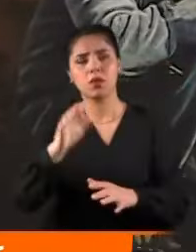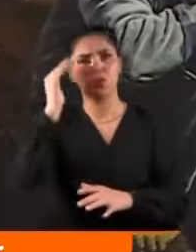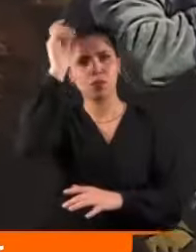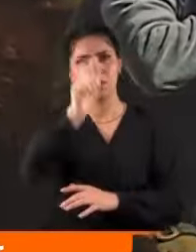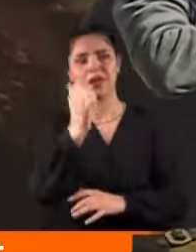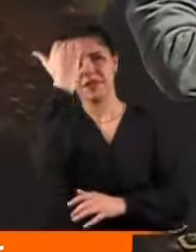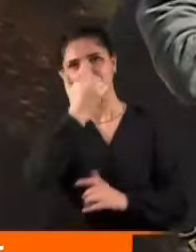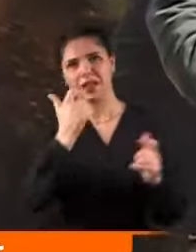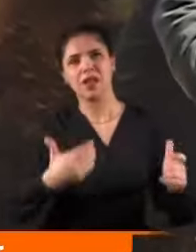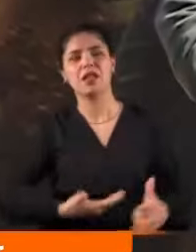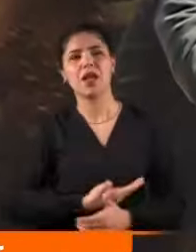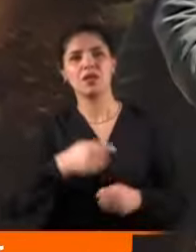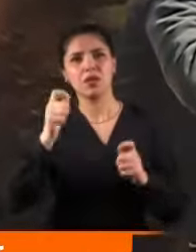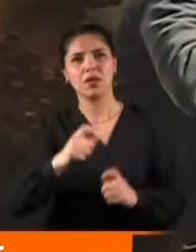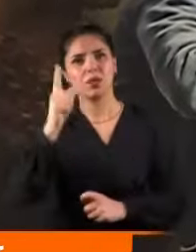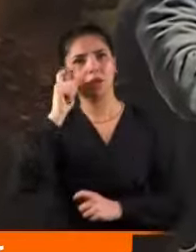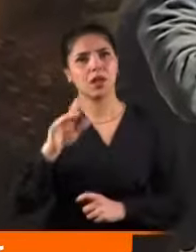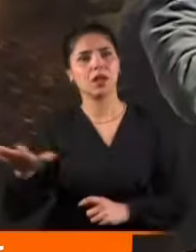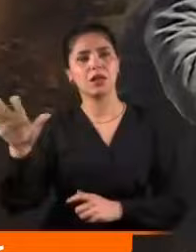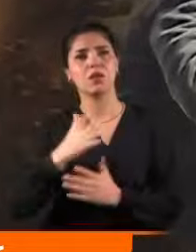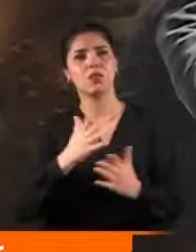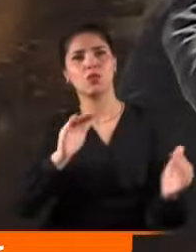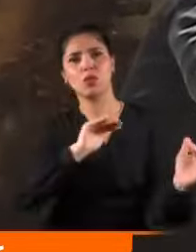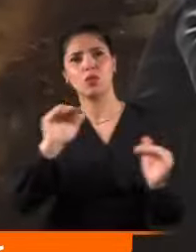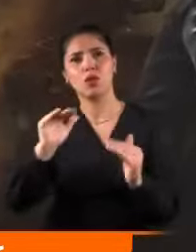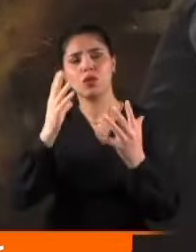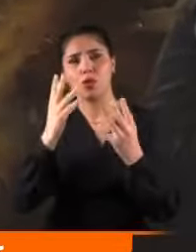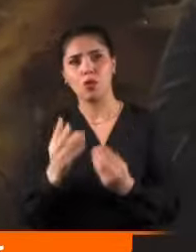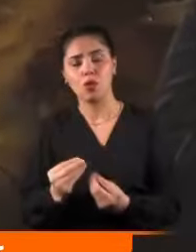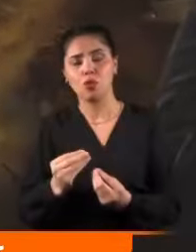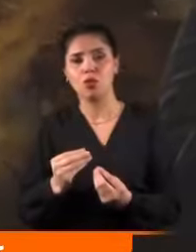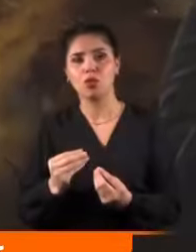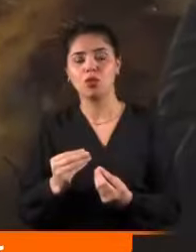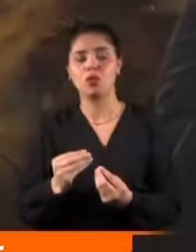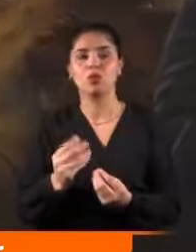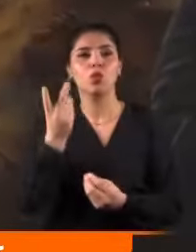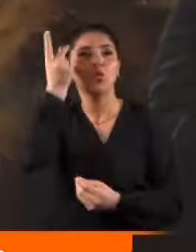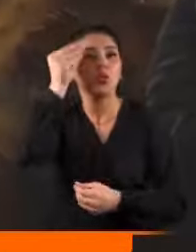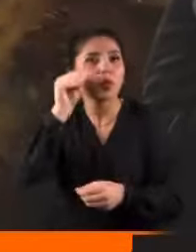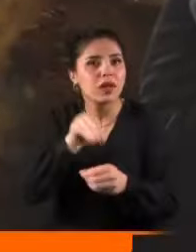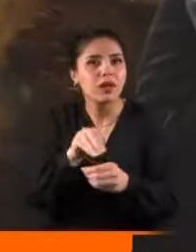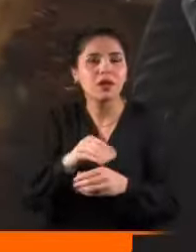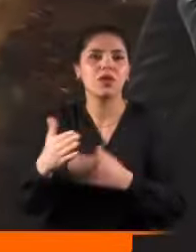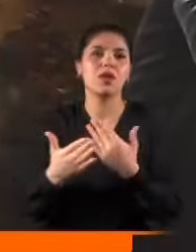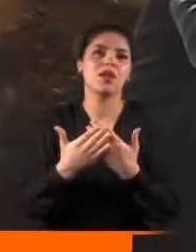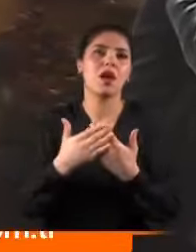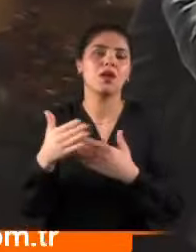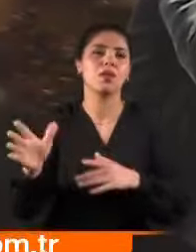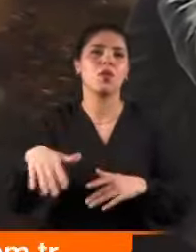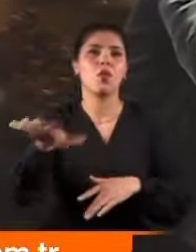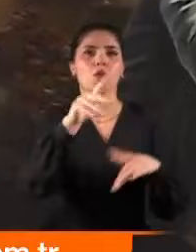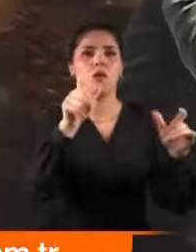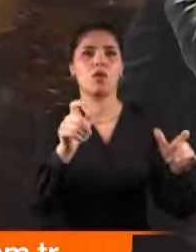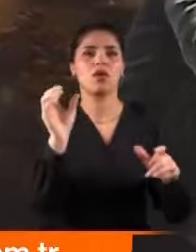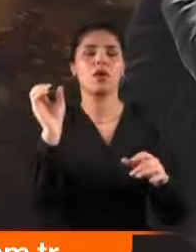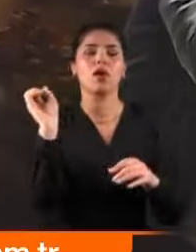Gazze'yi açlığa mahkum eden İsrail'in en büyük destekçisi olduğunu unutturabilmek adına yardımların bölgeye ulaşması için kan gölüne